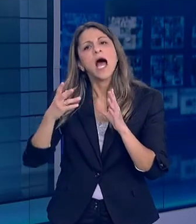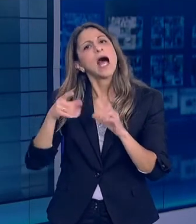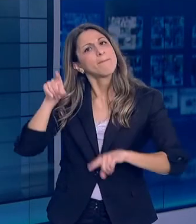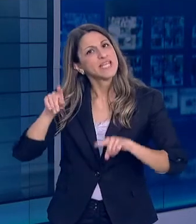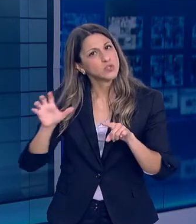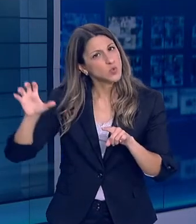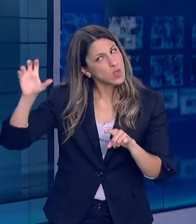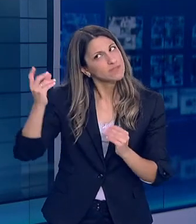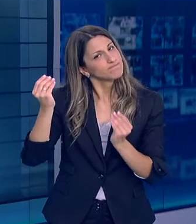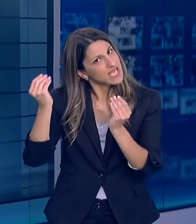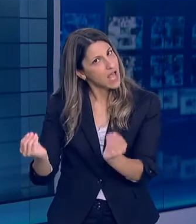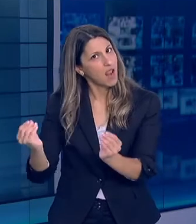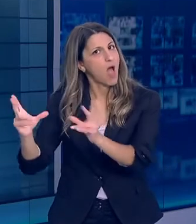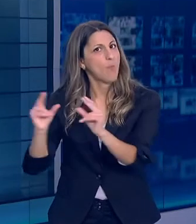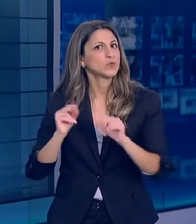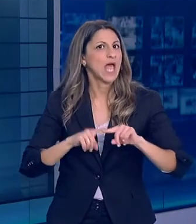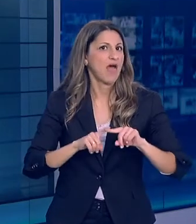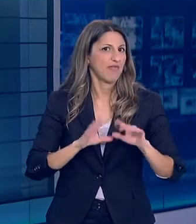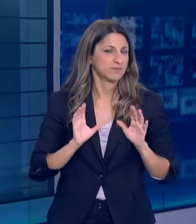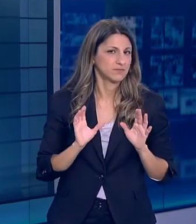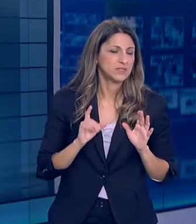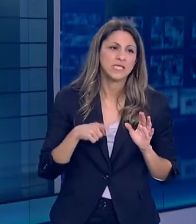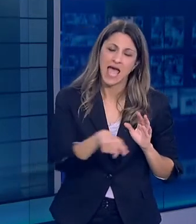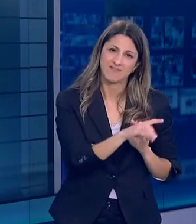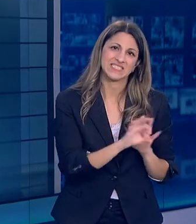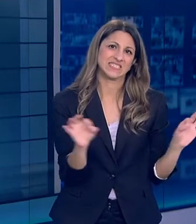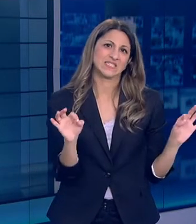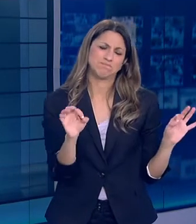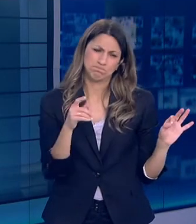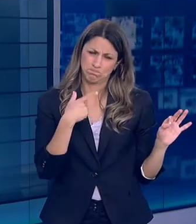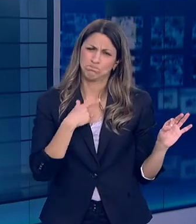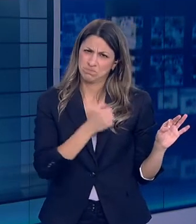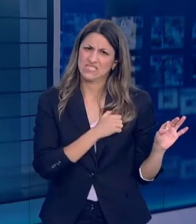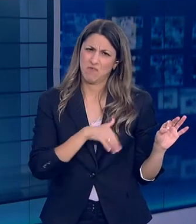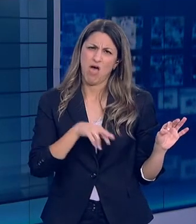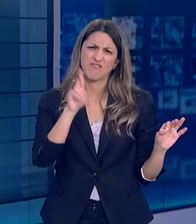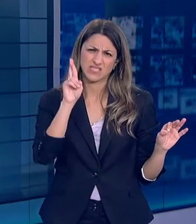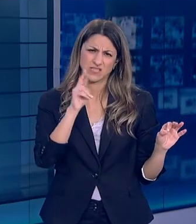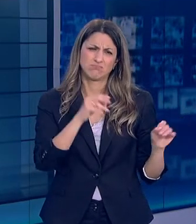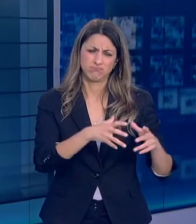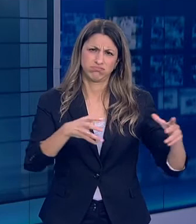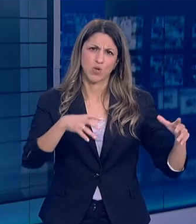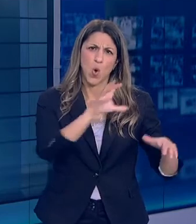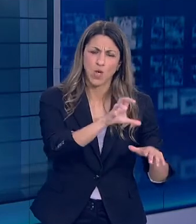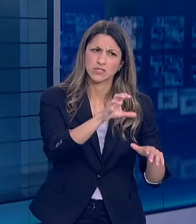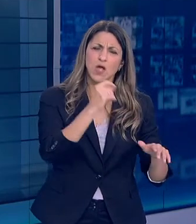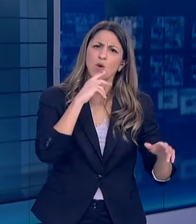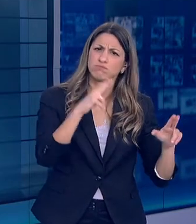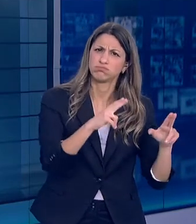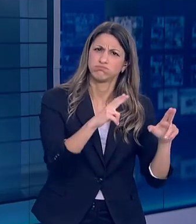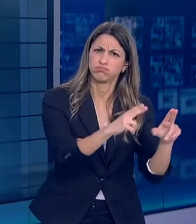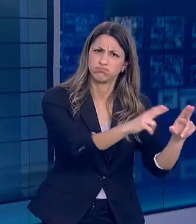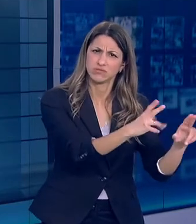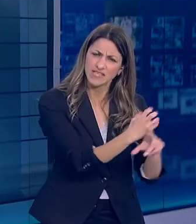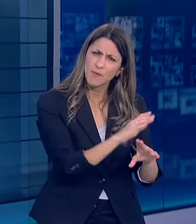κάποιων Καλών επιδημιολογικών δεδομένων Και νομίζω αυτές οι χώρες θα αυξηθούν Με την πάροδο του χρόνου Περισσότερα